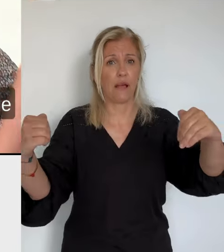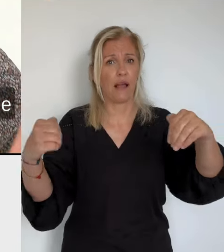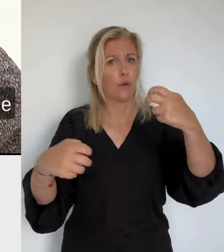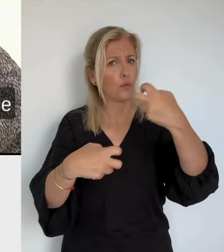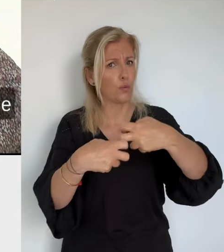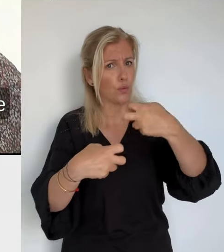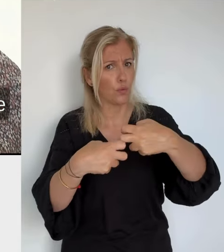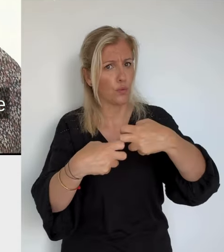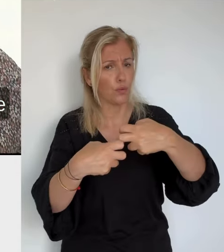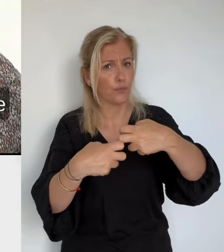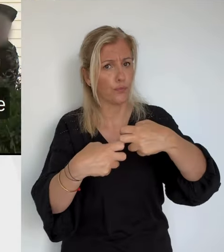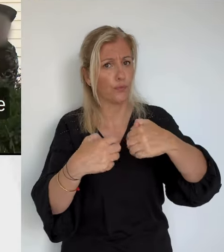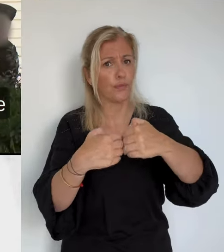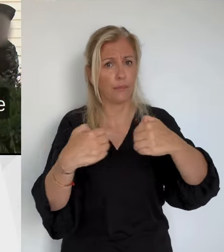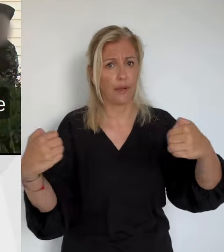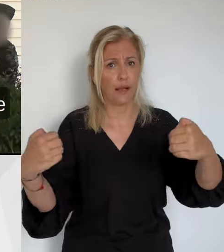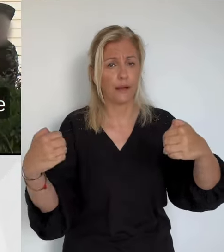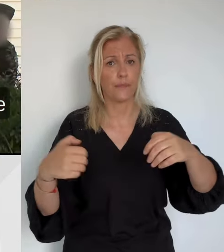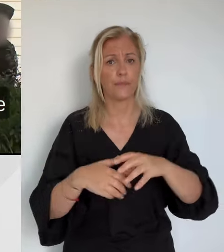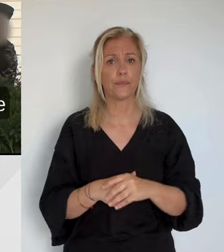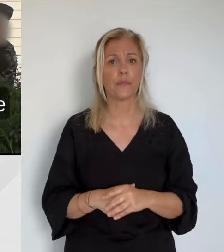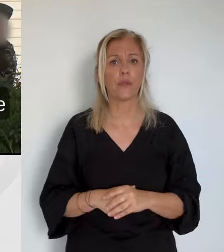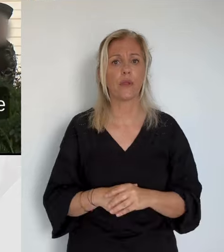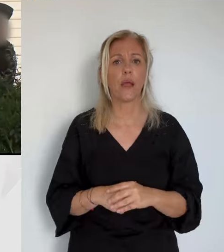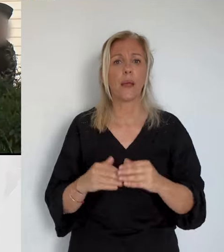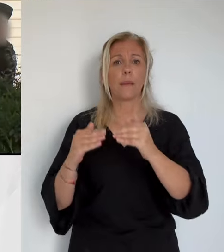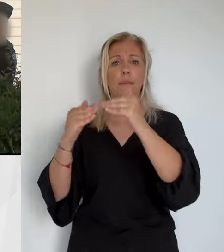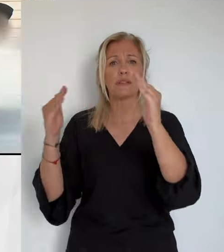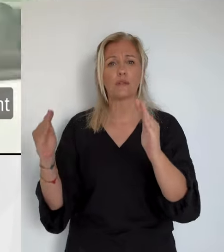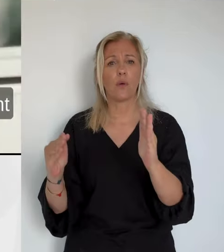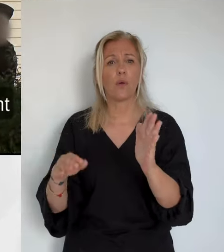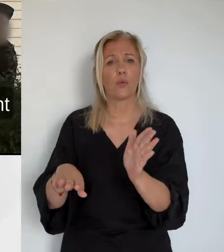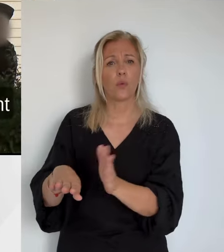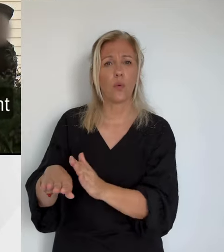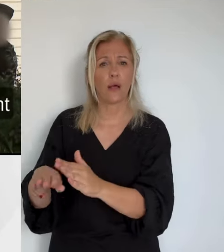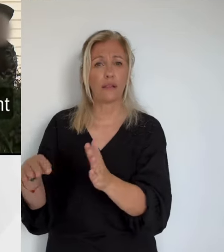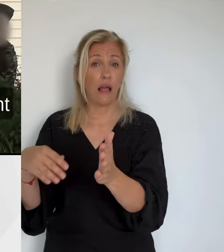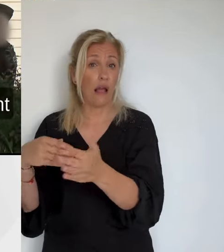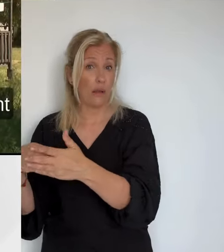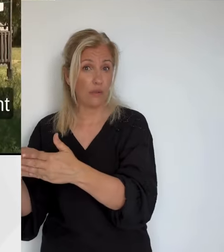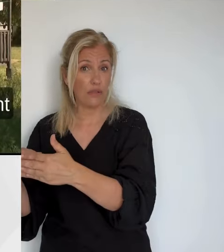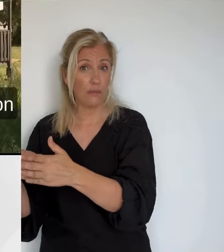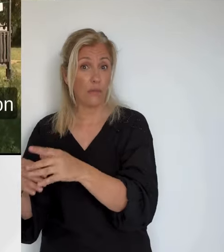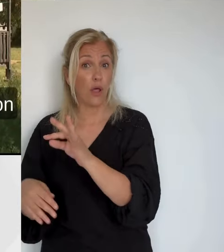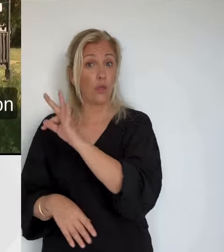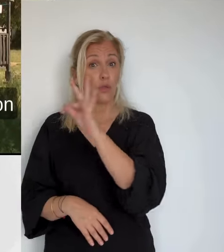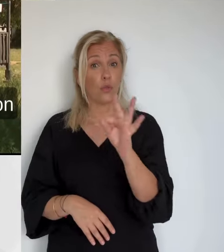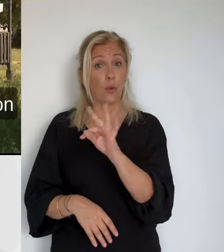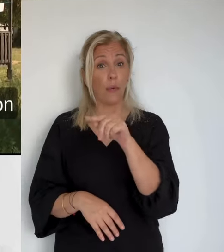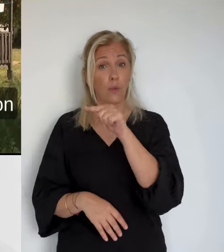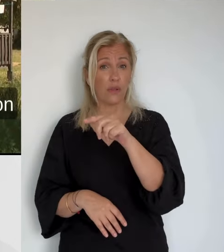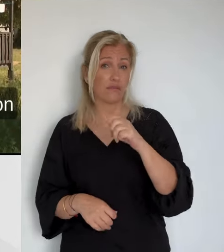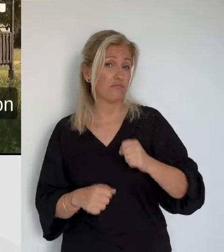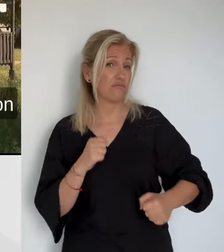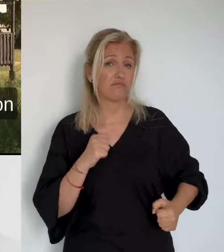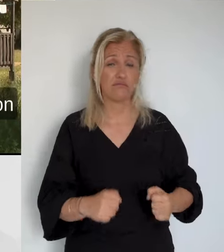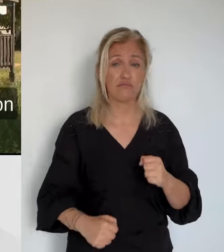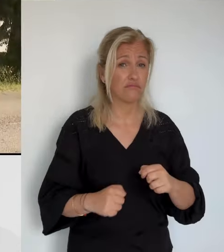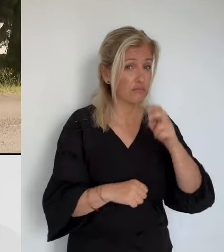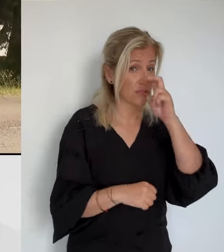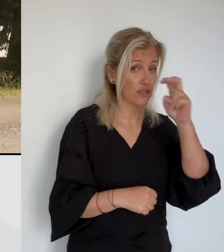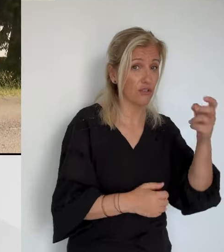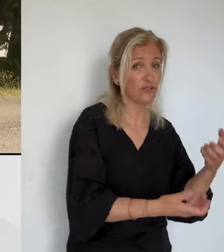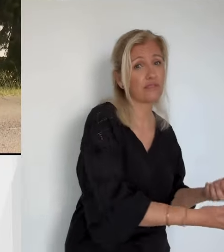de trois personnes dont son frère Thomas pour réussir à le neutraliser. Mathieu Iblot, escorté par un client du camping, se rendra ensuite dans son